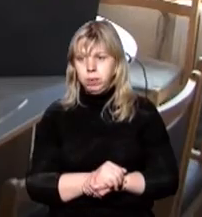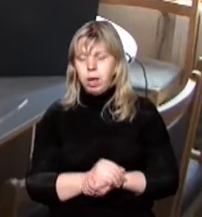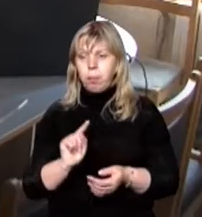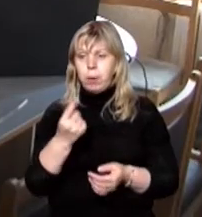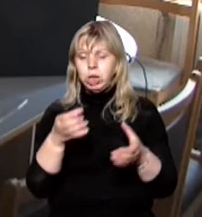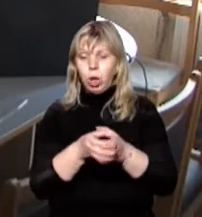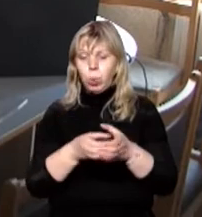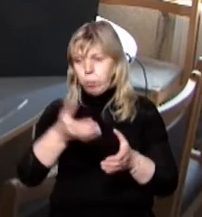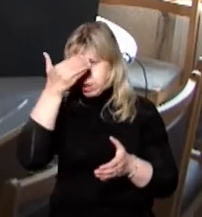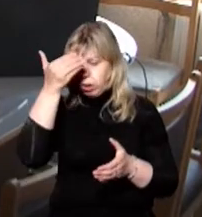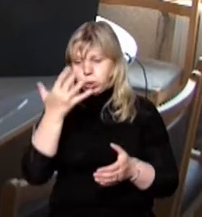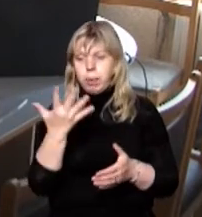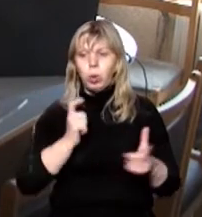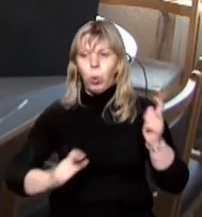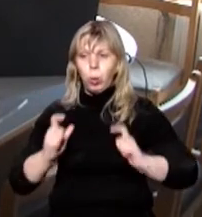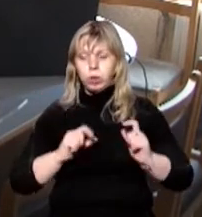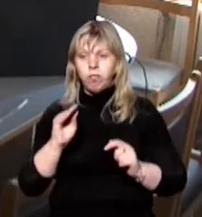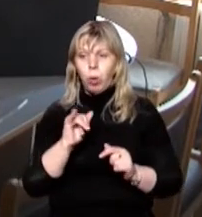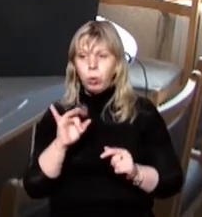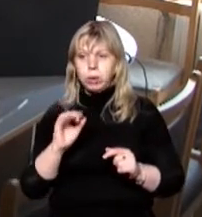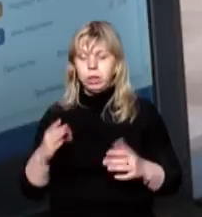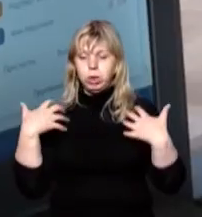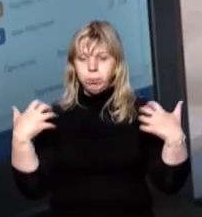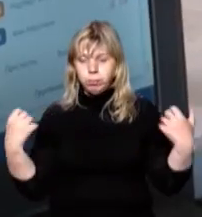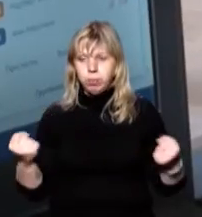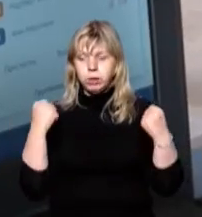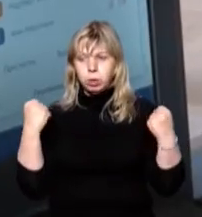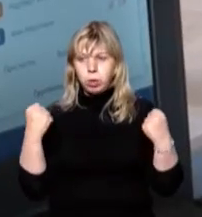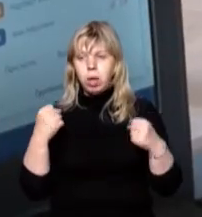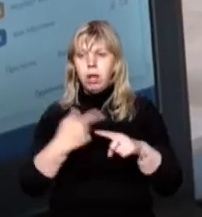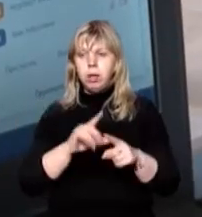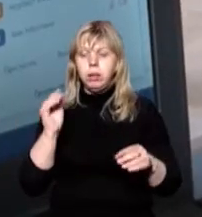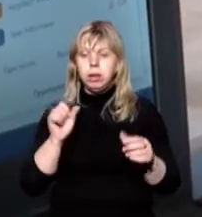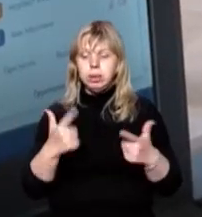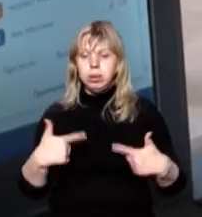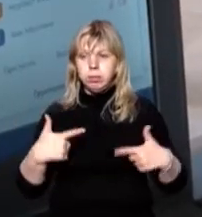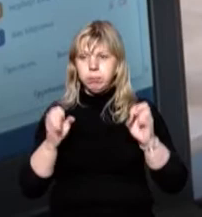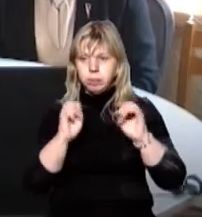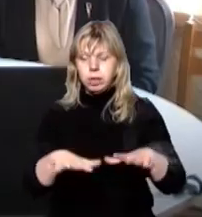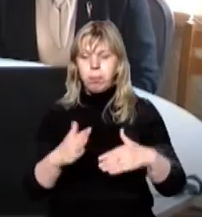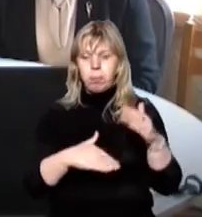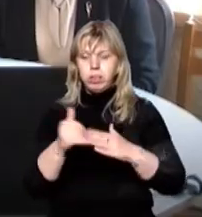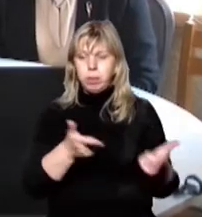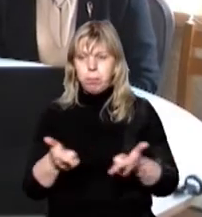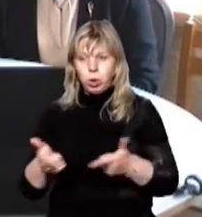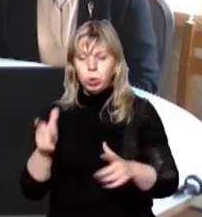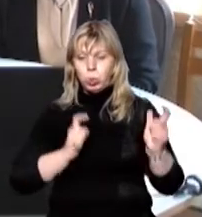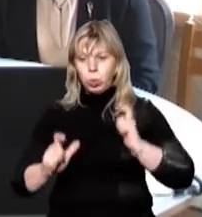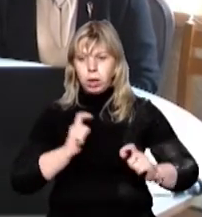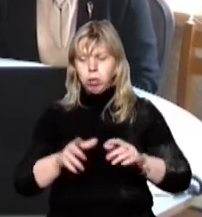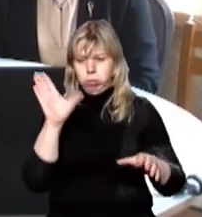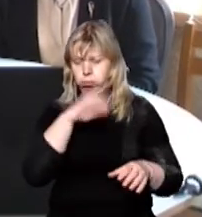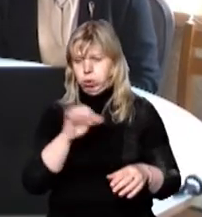Перша група заочників п'ятого курсу факультету здоров'я та фізичного виховання УЖНУ складають іспит із професійної підготовки. Студенти